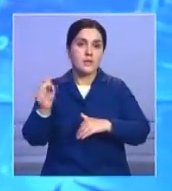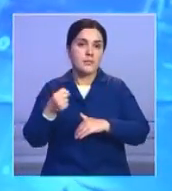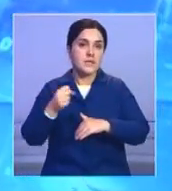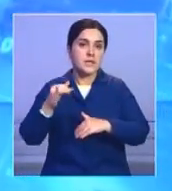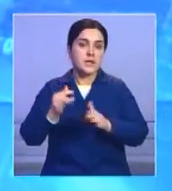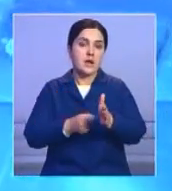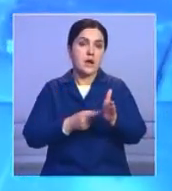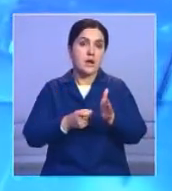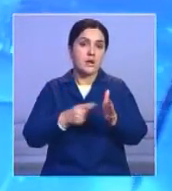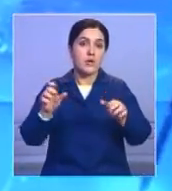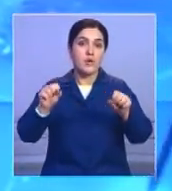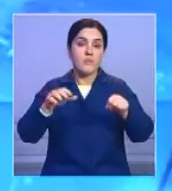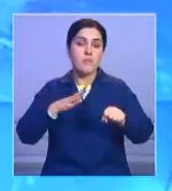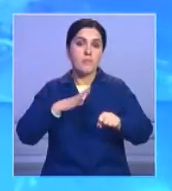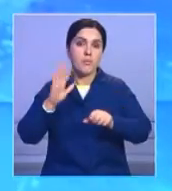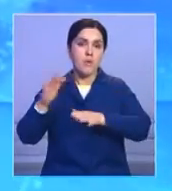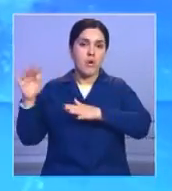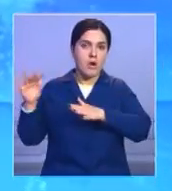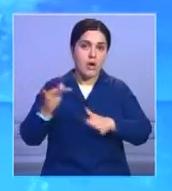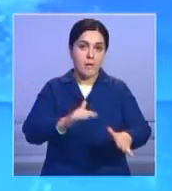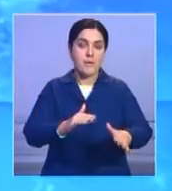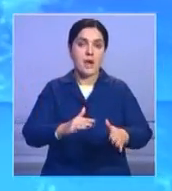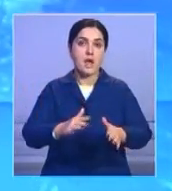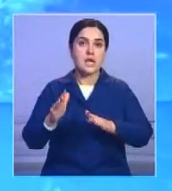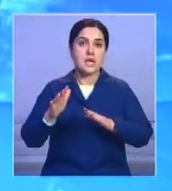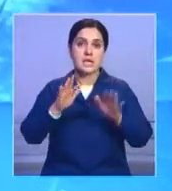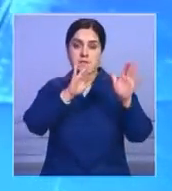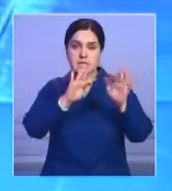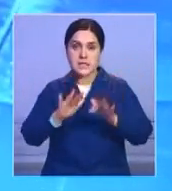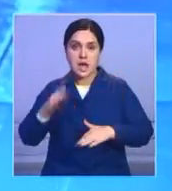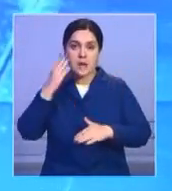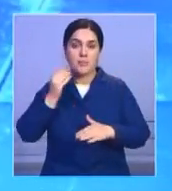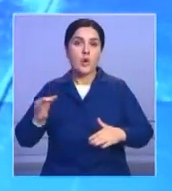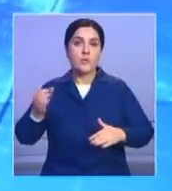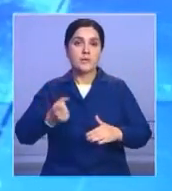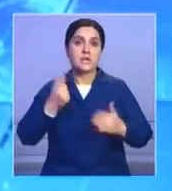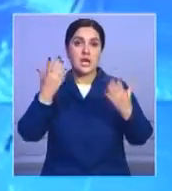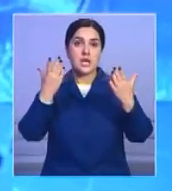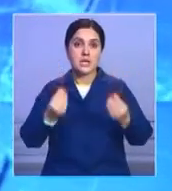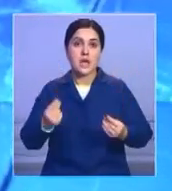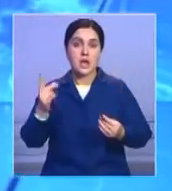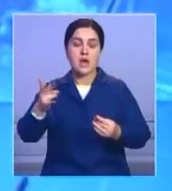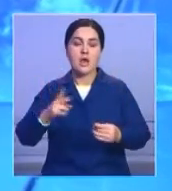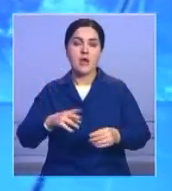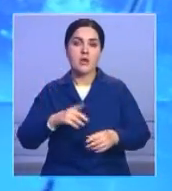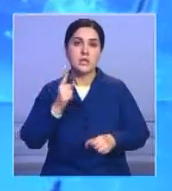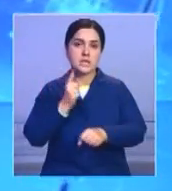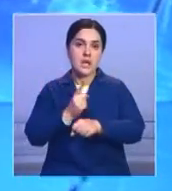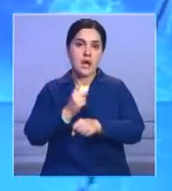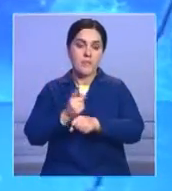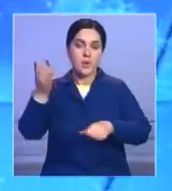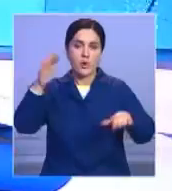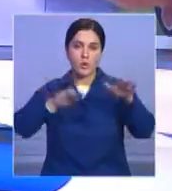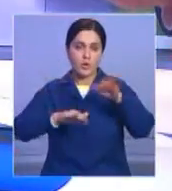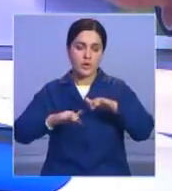Ранее была информация о возможном сходе лавины в Алматинской области. В ближайшие несколько дней спасатели не рекомендуют ходить в горы.